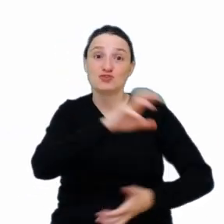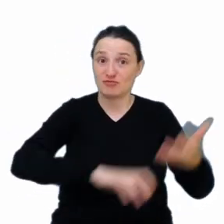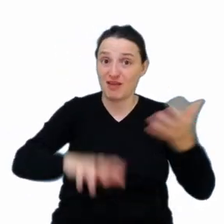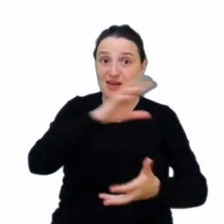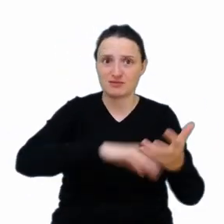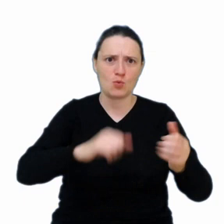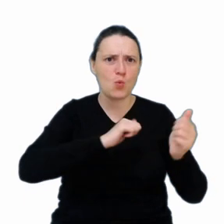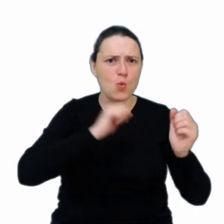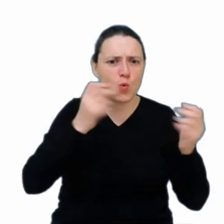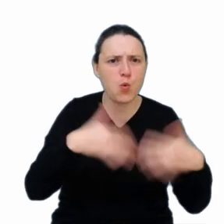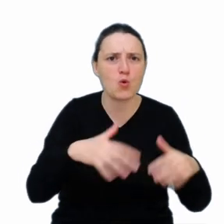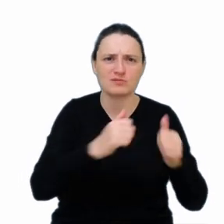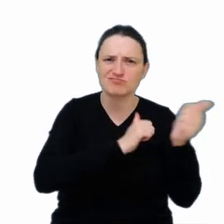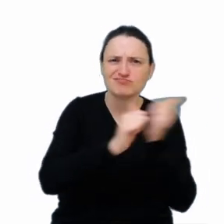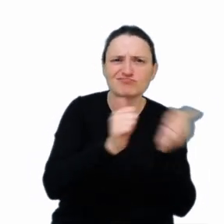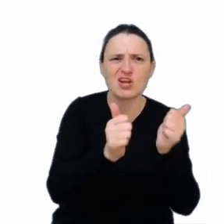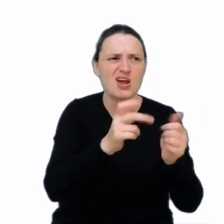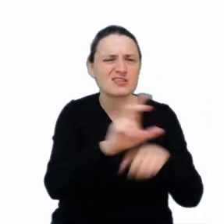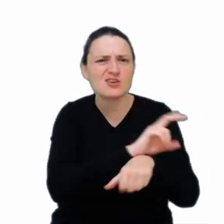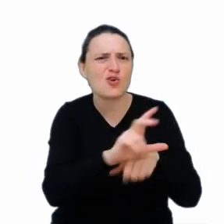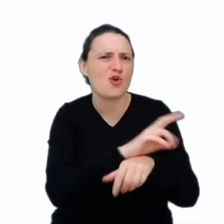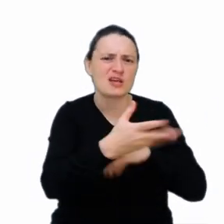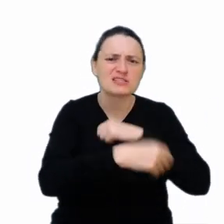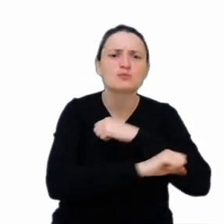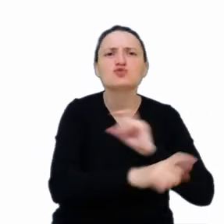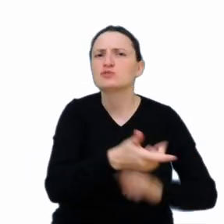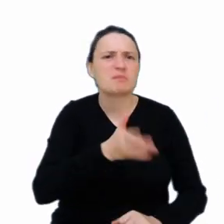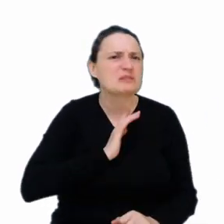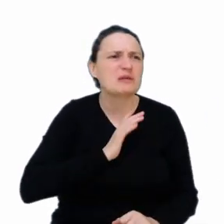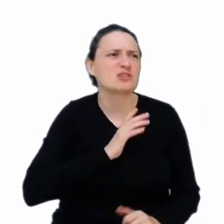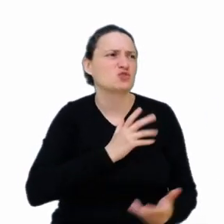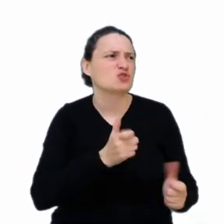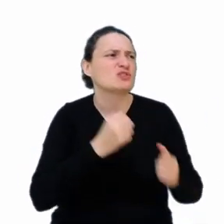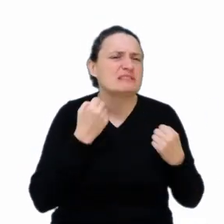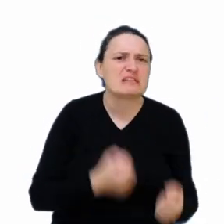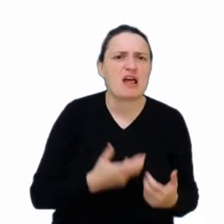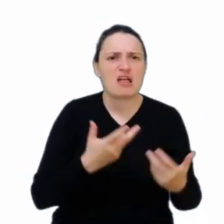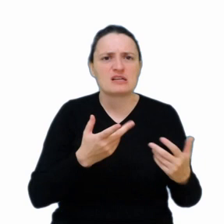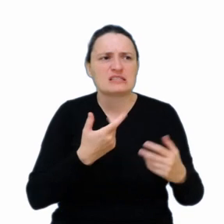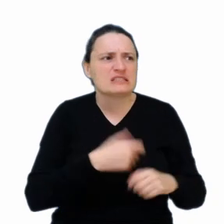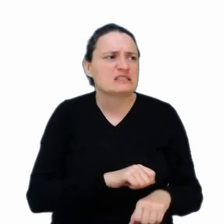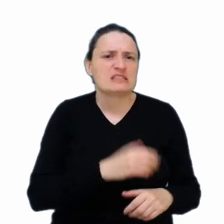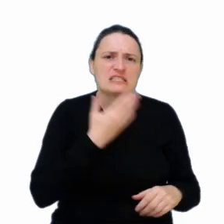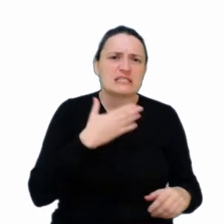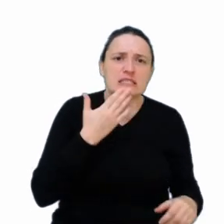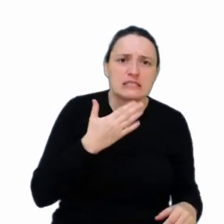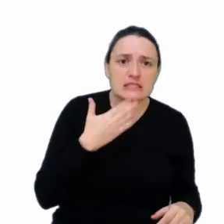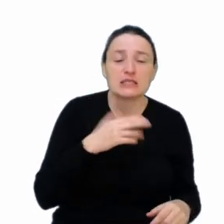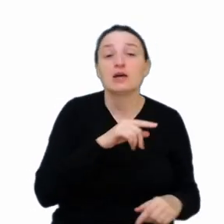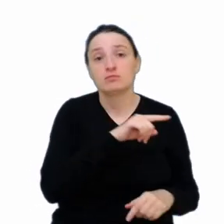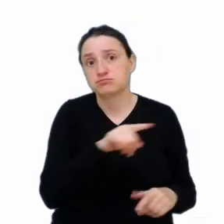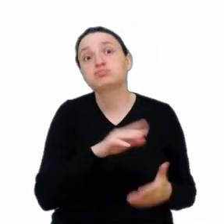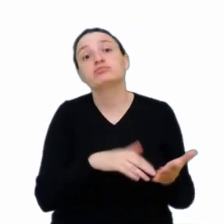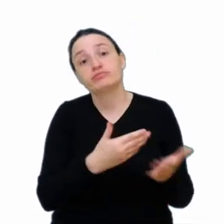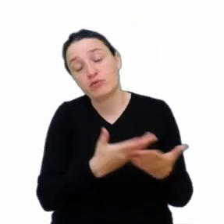technologia zastępuje nas w tych miejscach, które są niebezpieczne albo które są uciążliwe, albo których po prostu nie chcemy się zajmować z racji właśnie